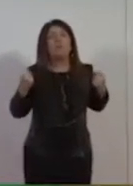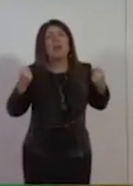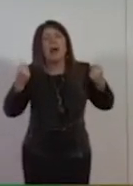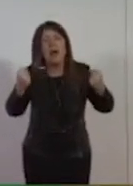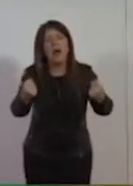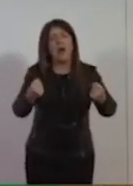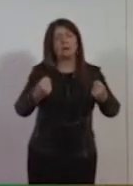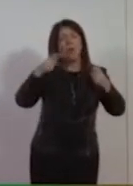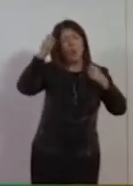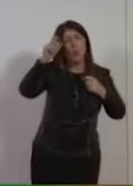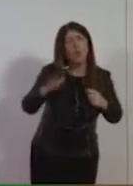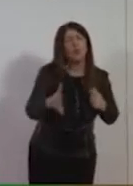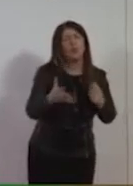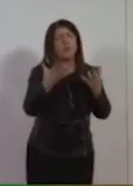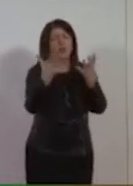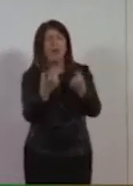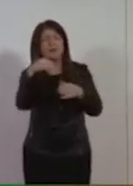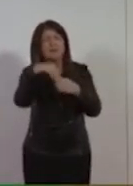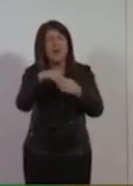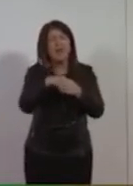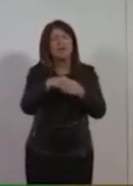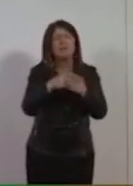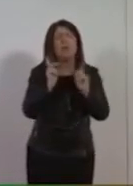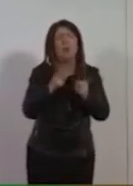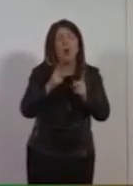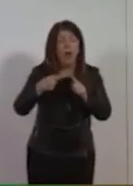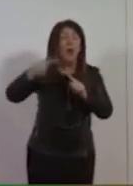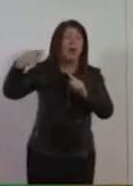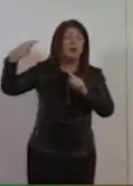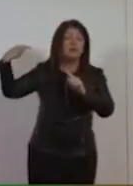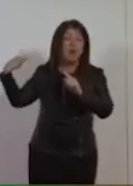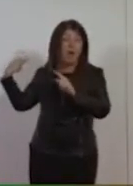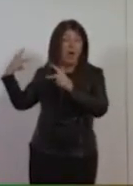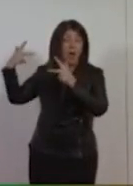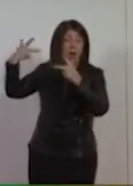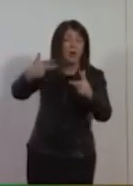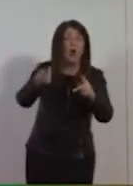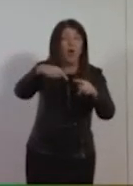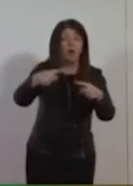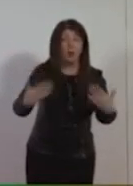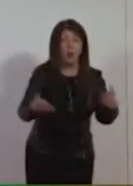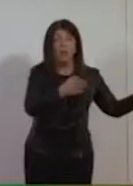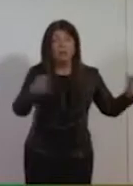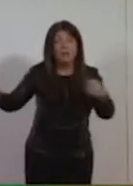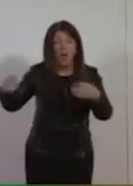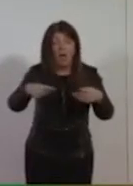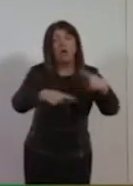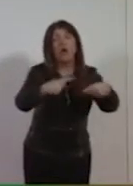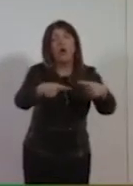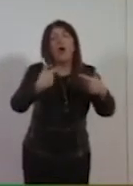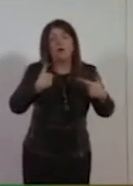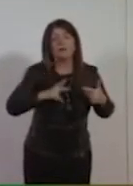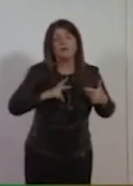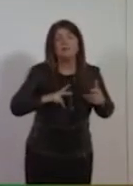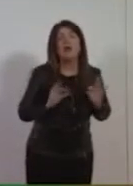delle grandi culture del secolo trascorso e di questo secolo, che le trasforma e le traduce per affrontare i problemi del